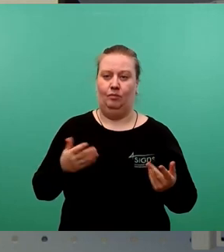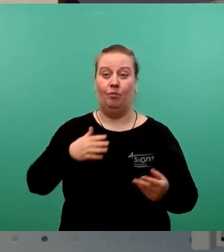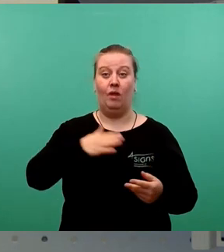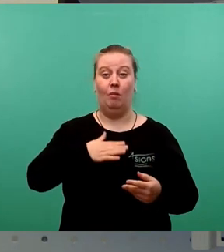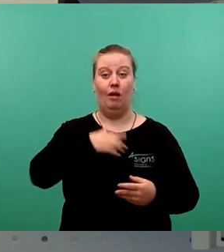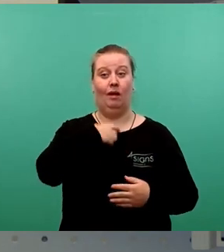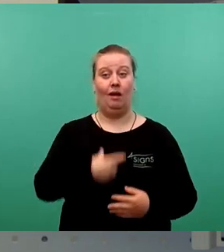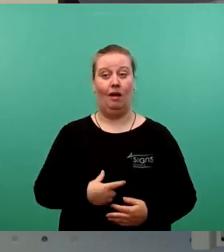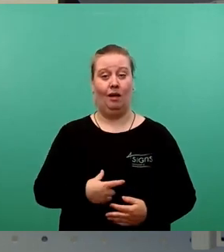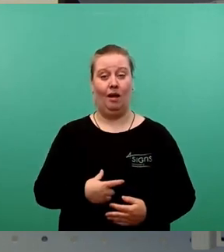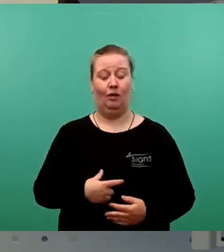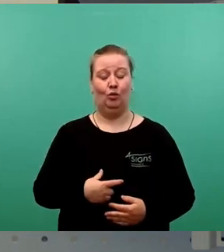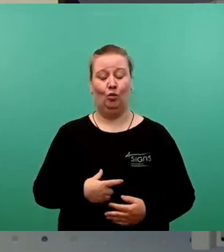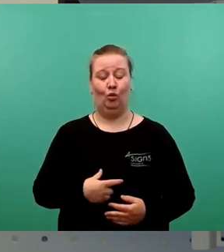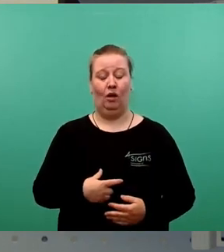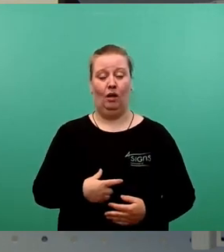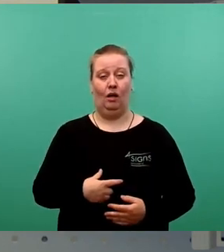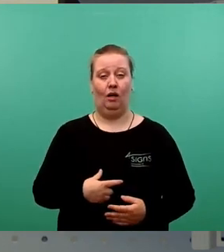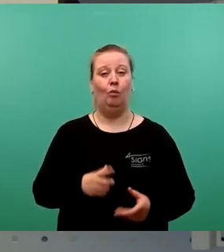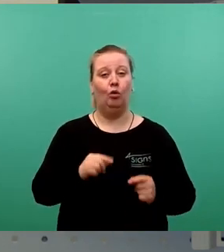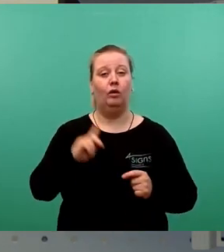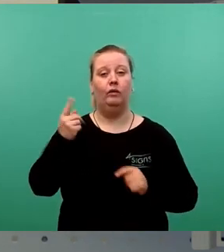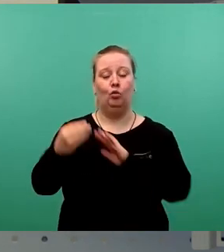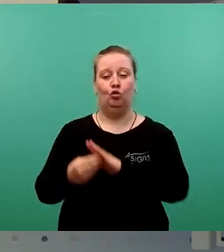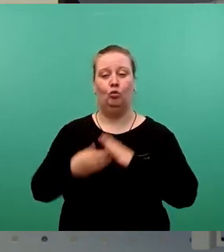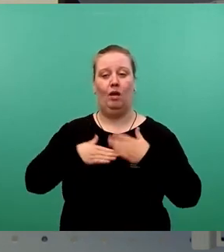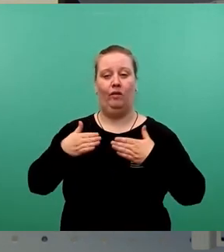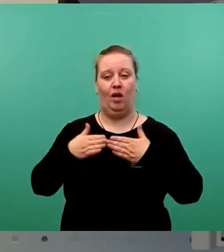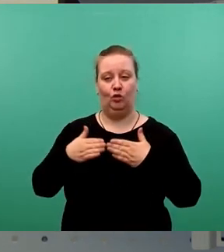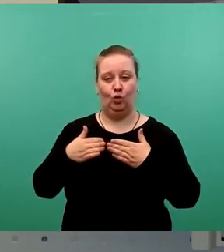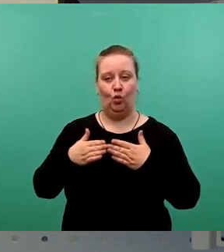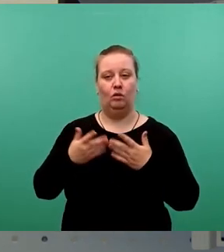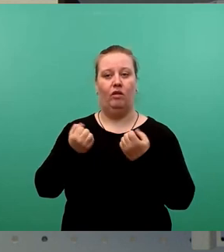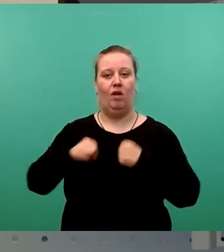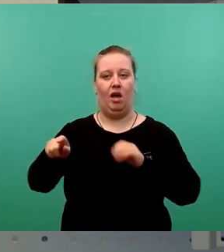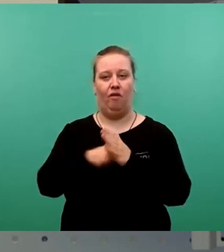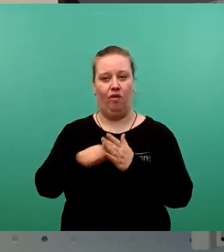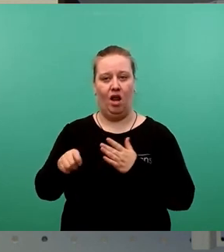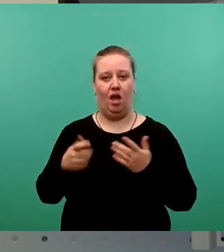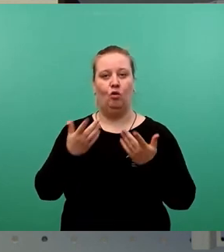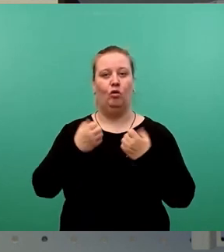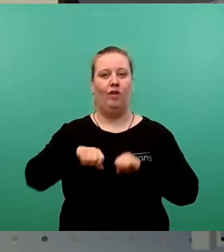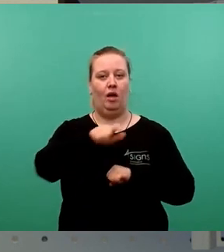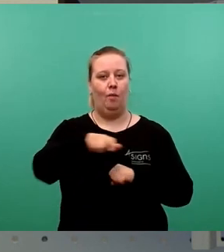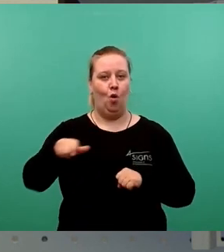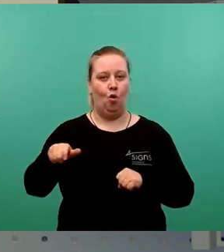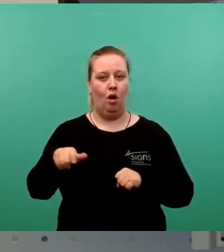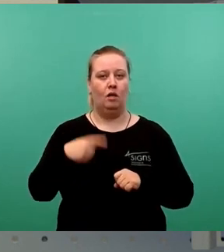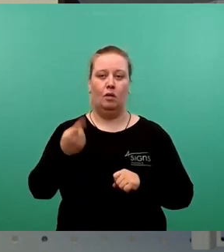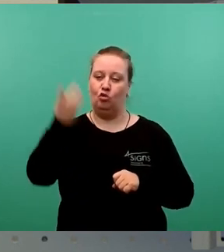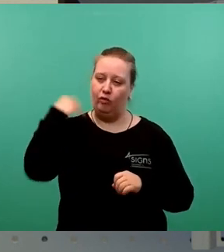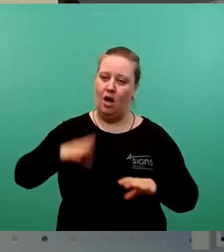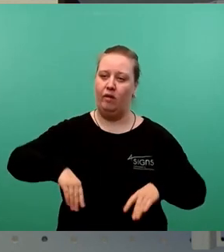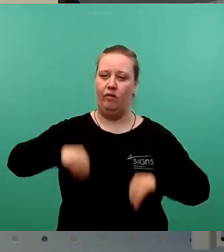Meine Kandidatur erfolgt mit Unterstützung meiner Fraktion, Freie Wähler und Freie Bürger, die sich von Anfang an